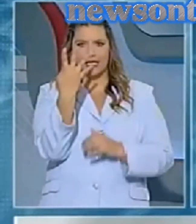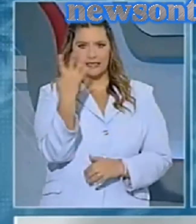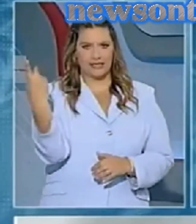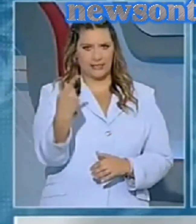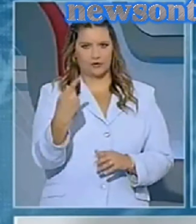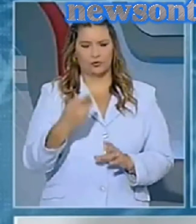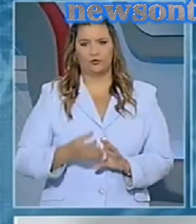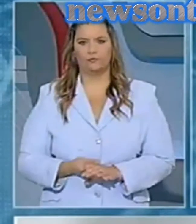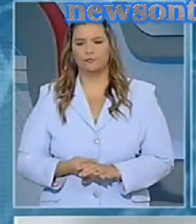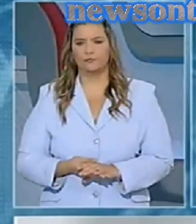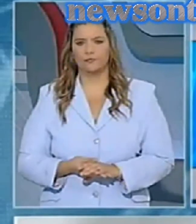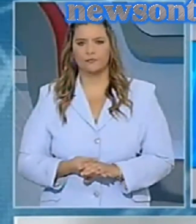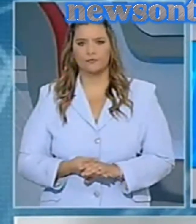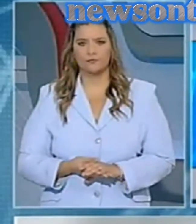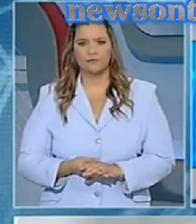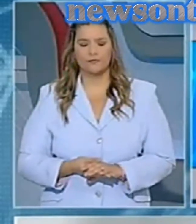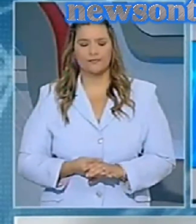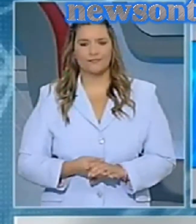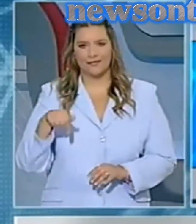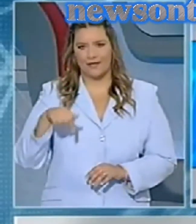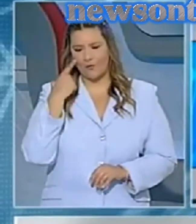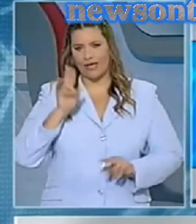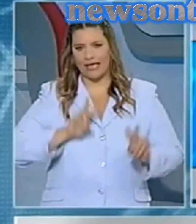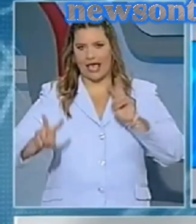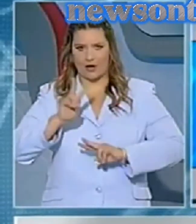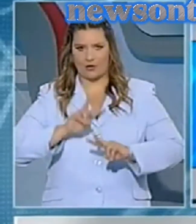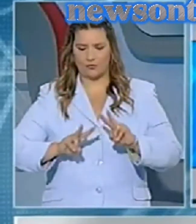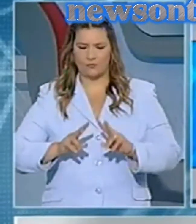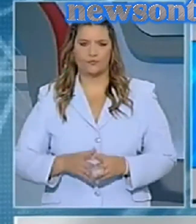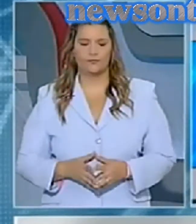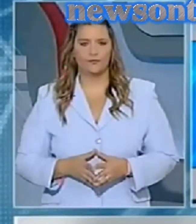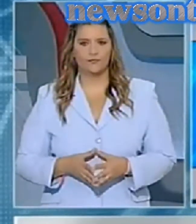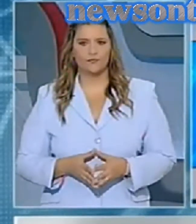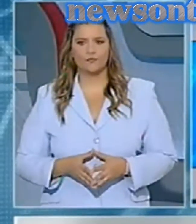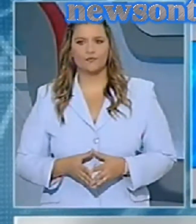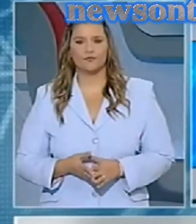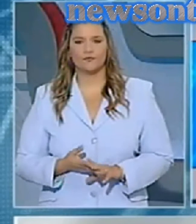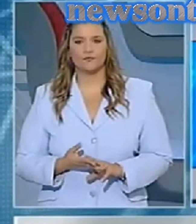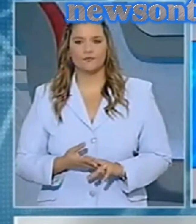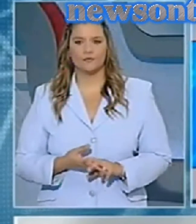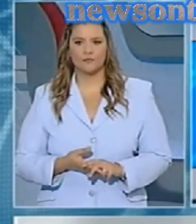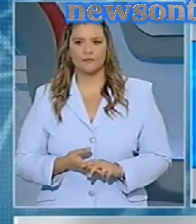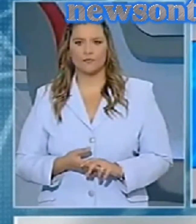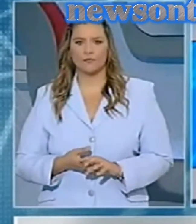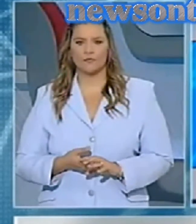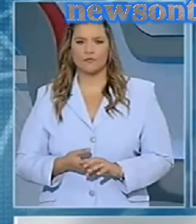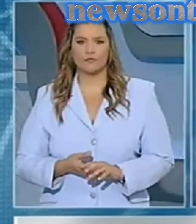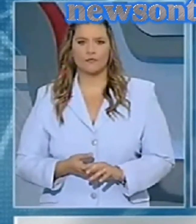,64%. Να ρίξουμε τώρα μια ματιά στην πρόγνωση του καιρού από το μετεωρολόγο μας Τάσο Αρνιακό.